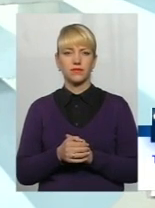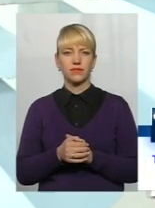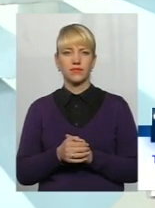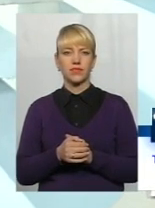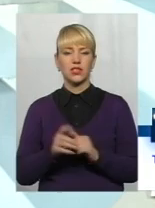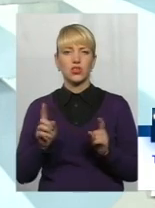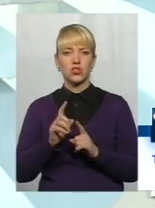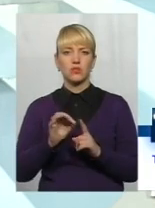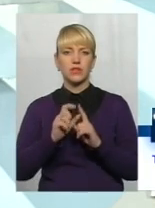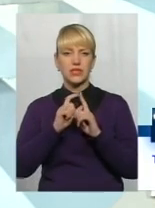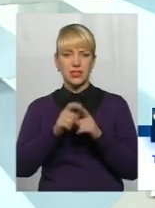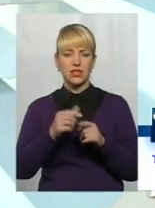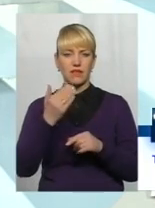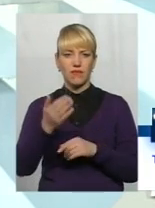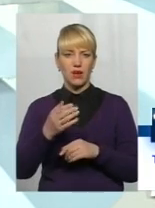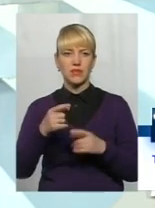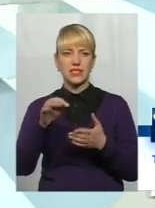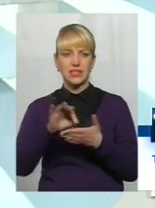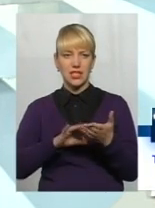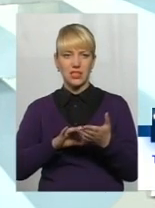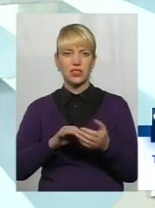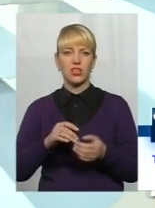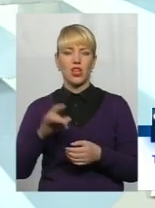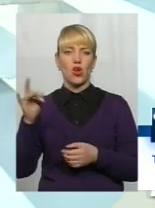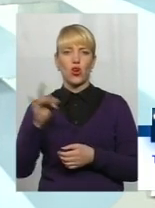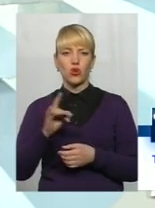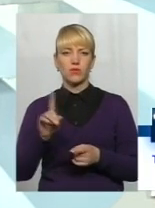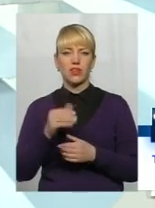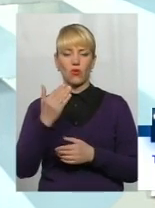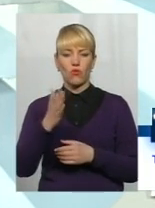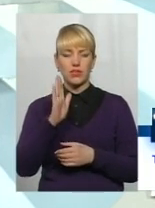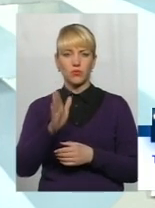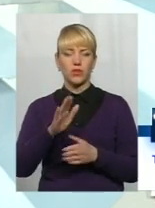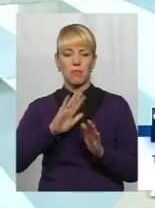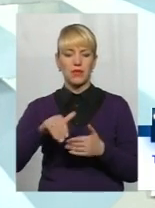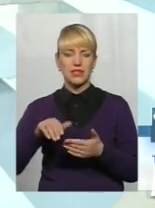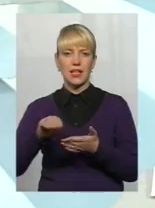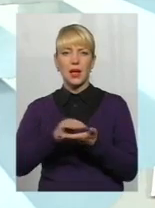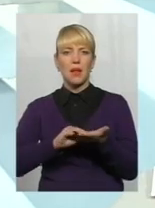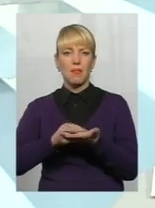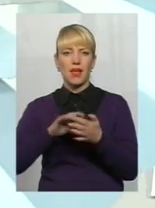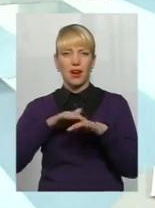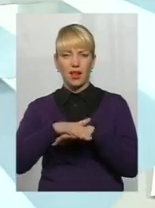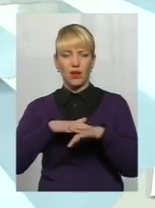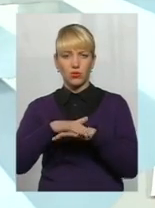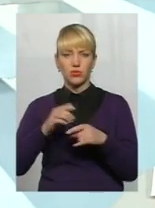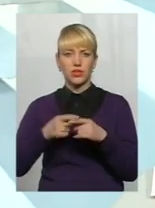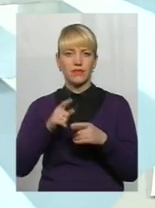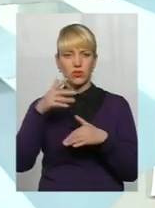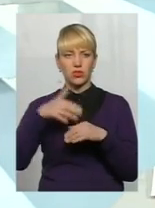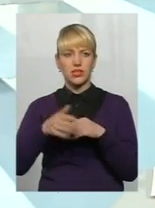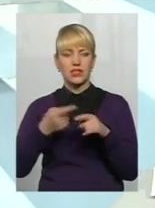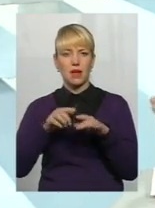Щоб сказати вам зразу конкретний розмір, який у вас буде після перерахунку, то ви розумієте, що це